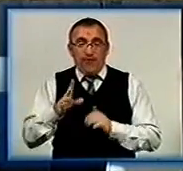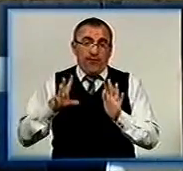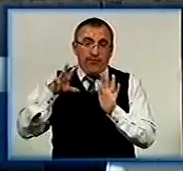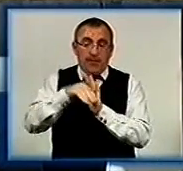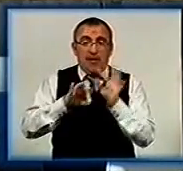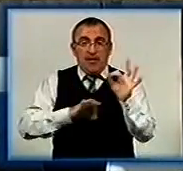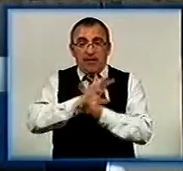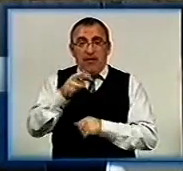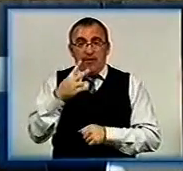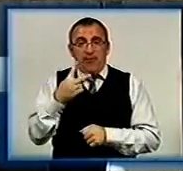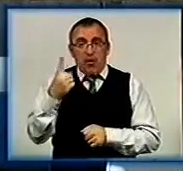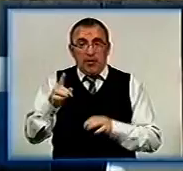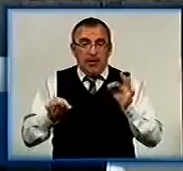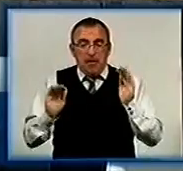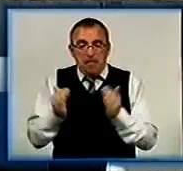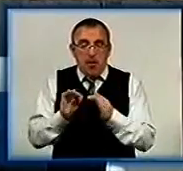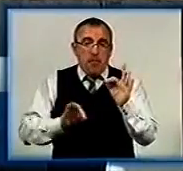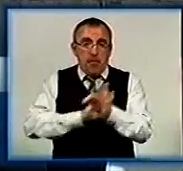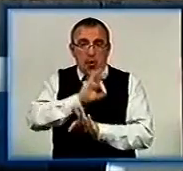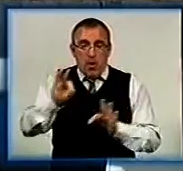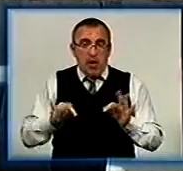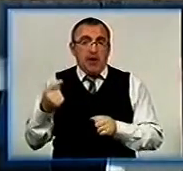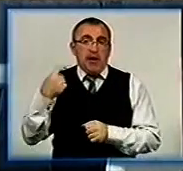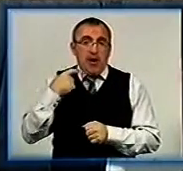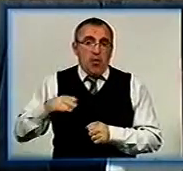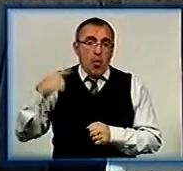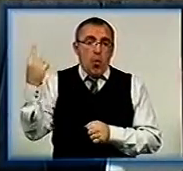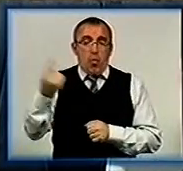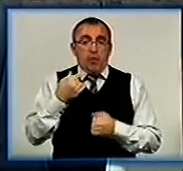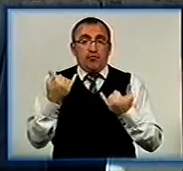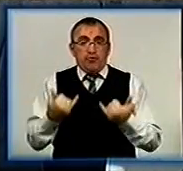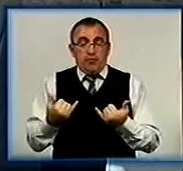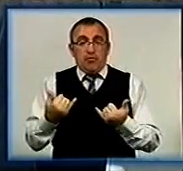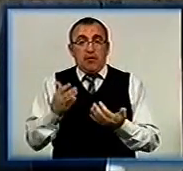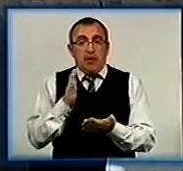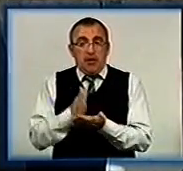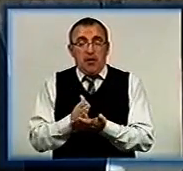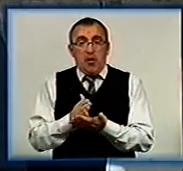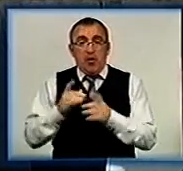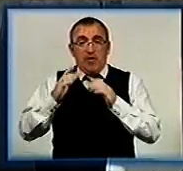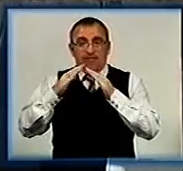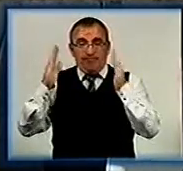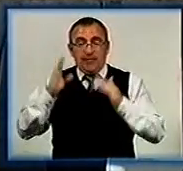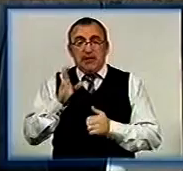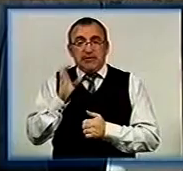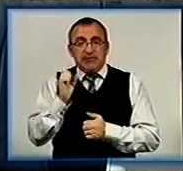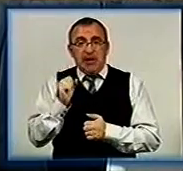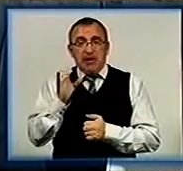21 микропроєкт на території Кіровоградської області. В частності, ми з вами знаходимося на об'єкці Сасівка.